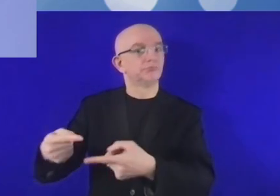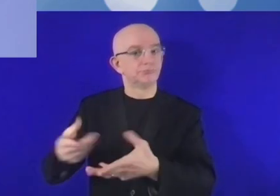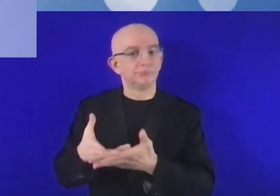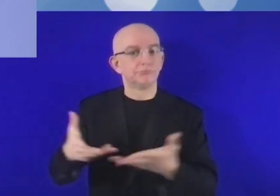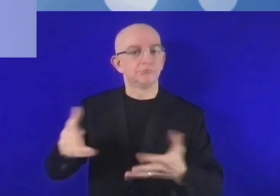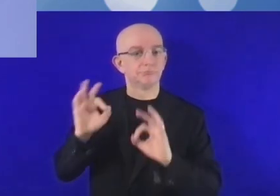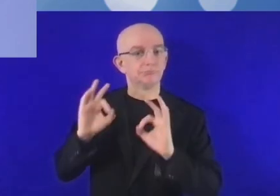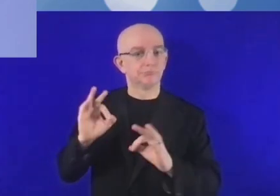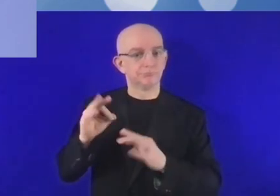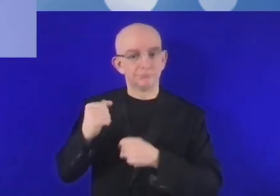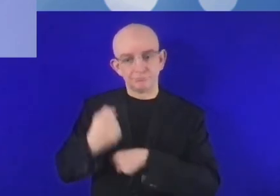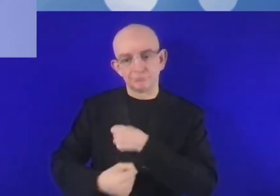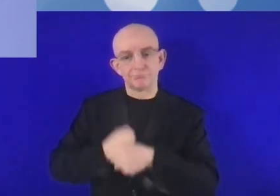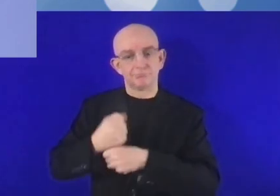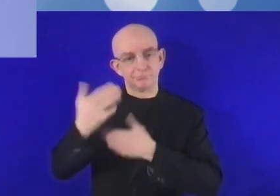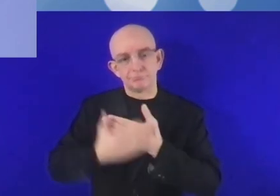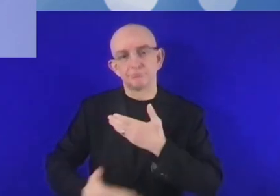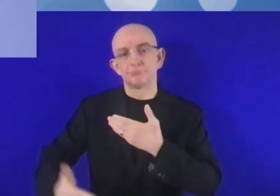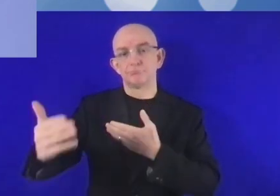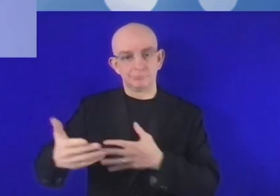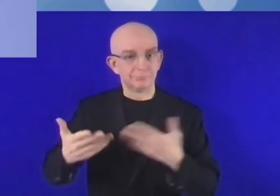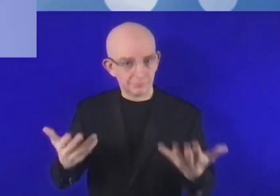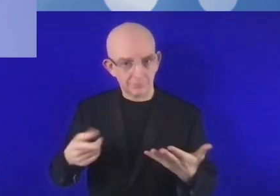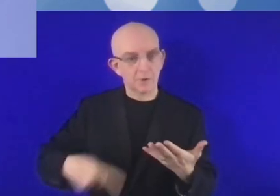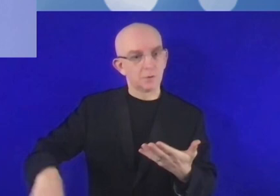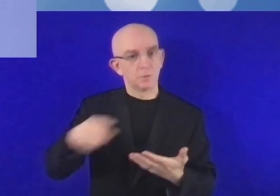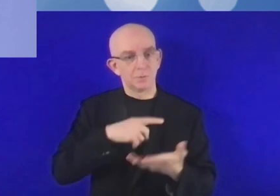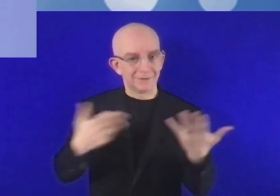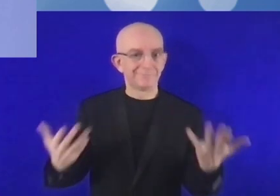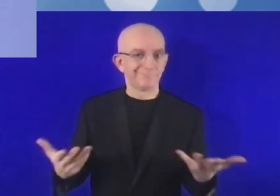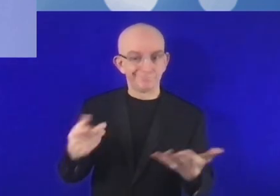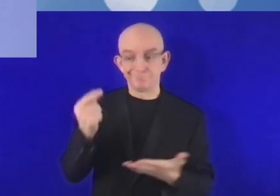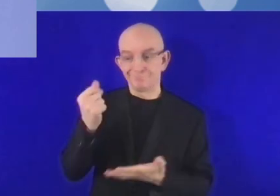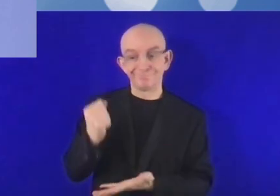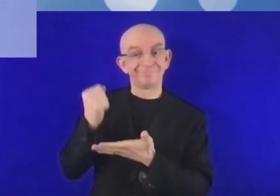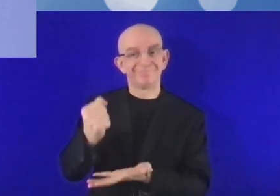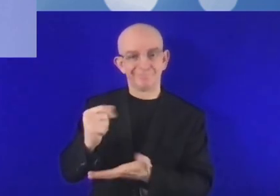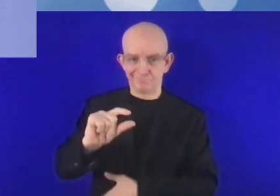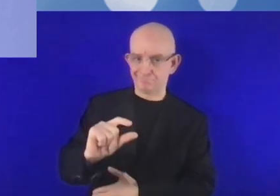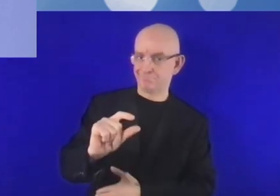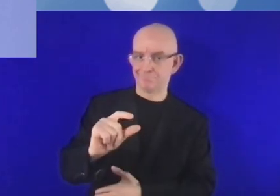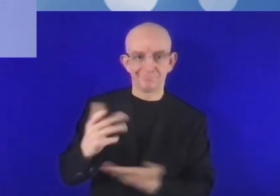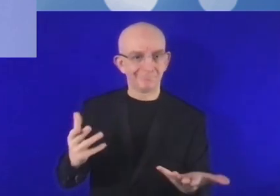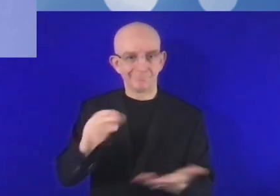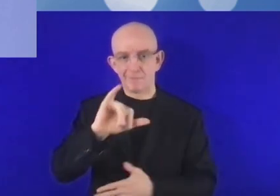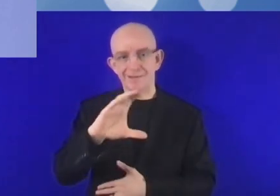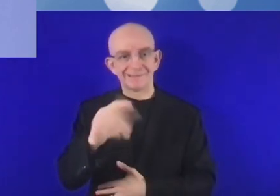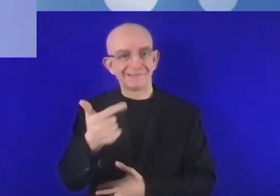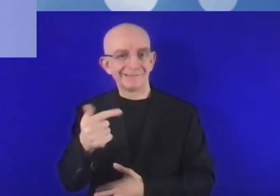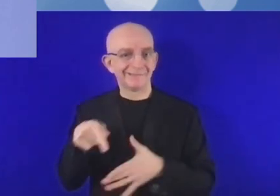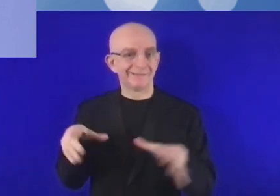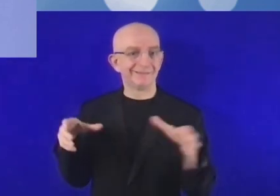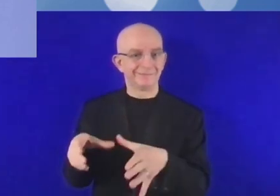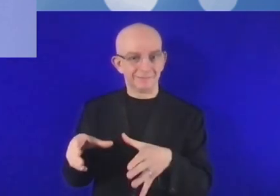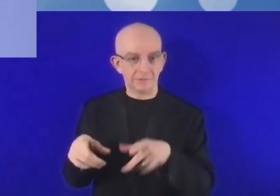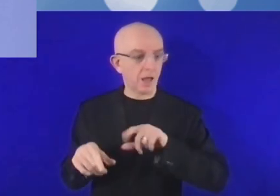processus qui permet d'autres innovations, en tant que processus qui est moteur